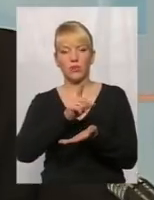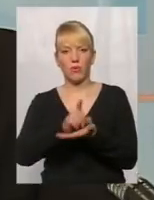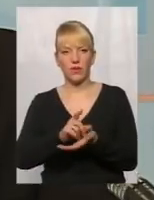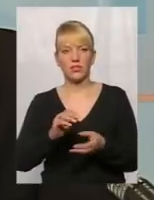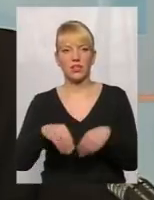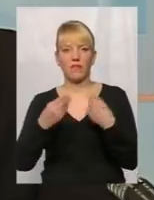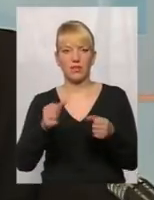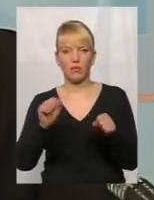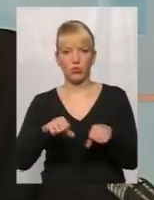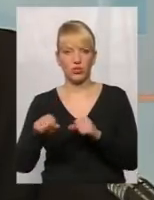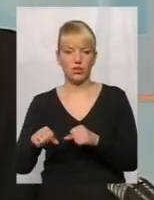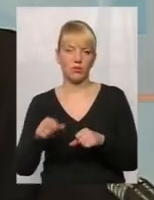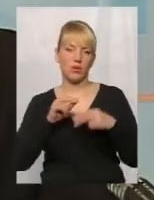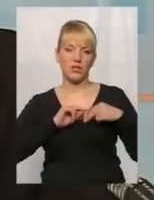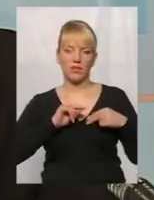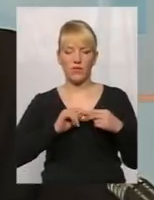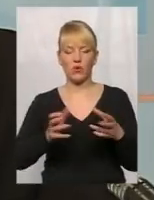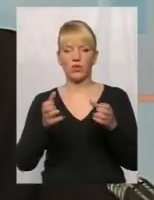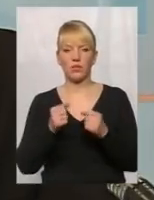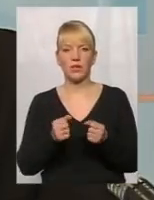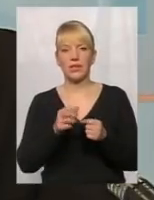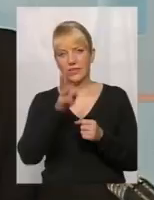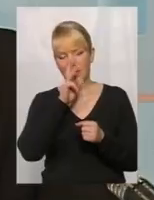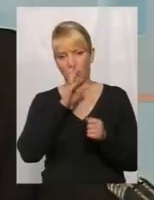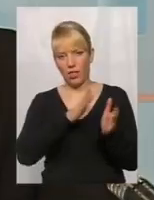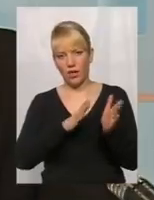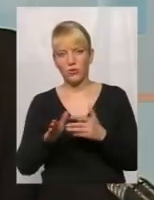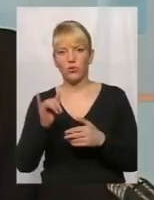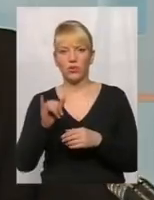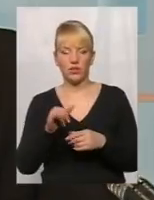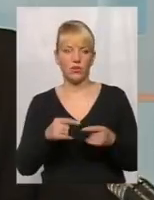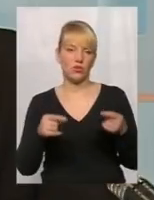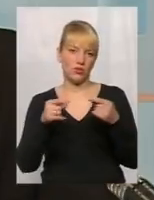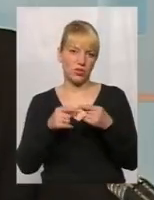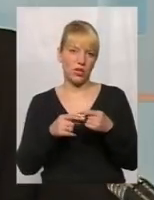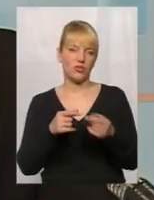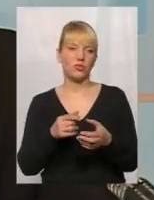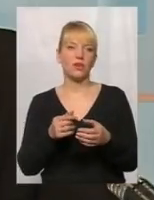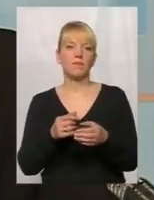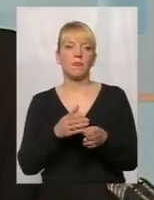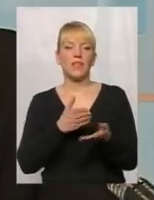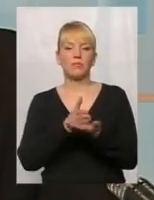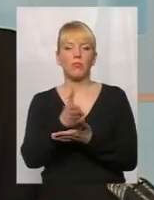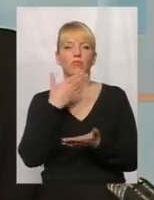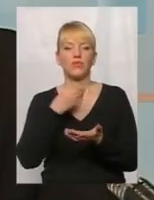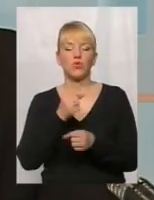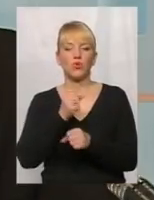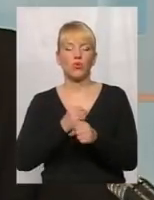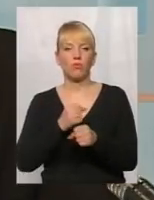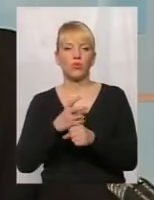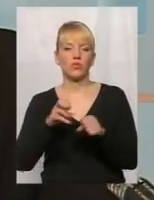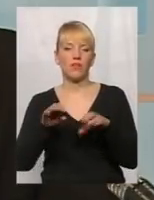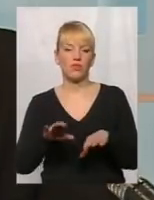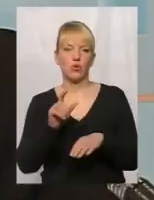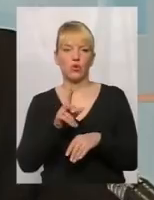можливість працівникам отримувати стабільну заробітну плату і однозначно спрямувати свою роботу на вирішення проблем всіх людей,